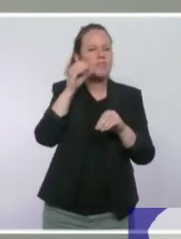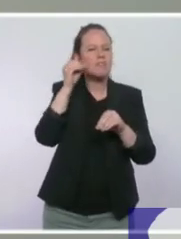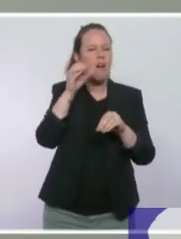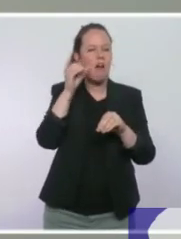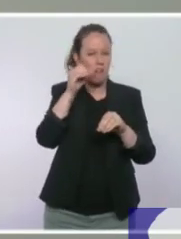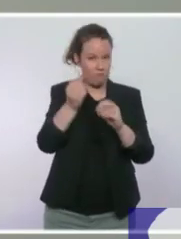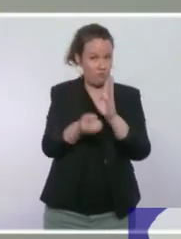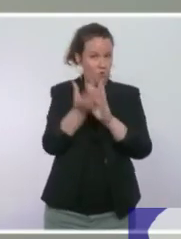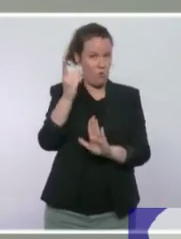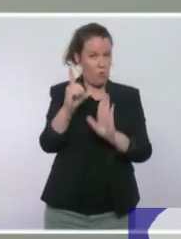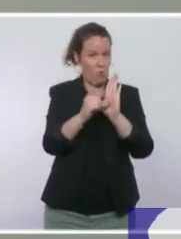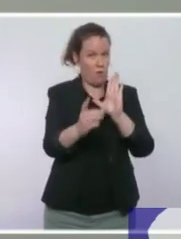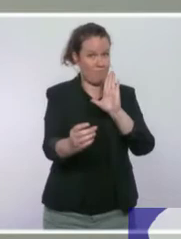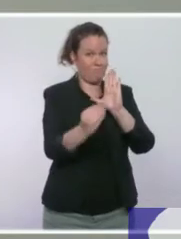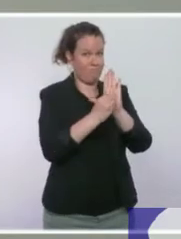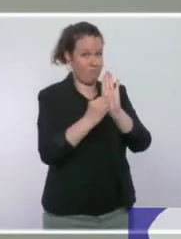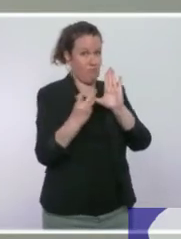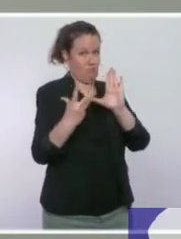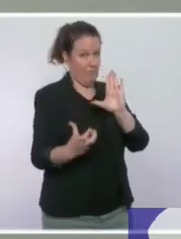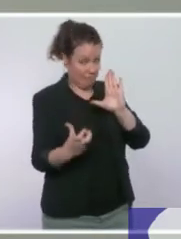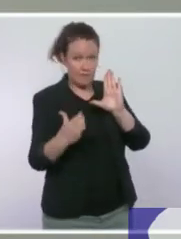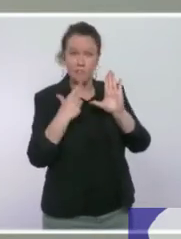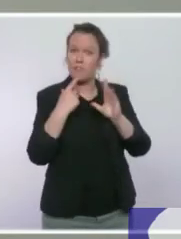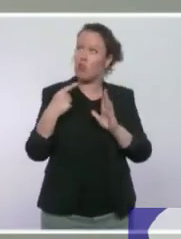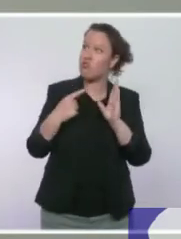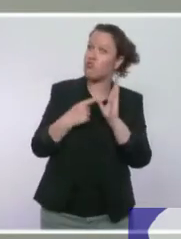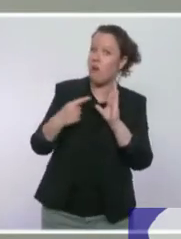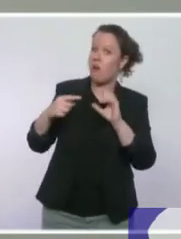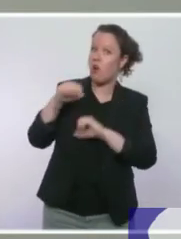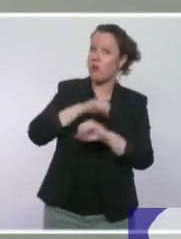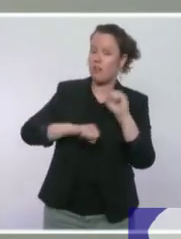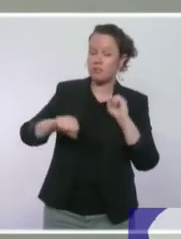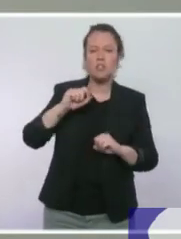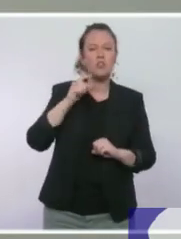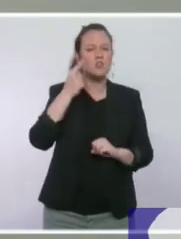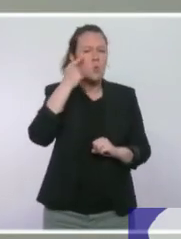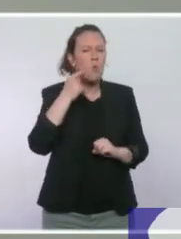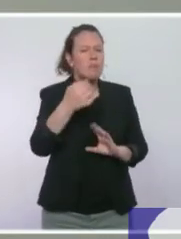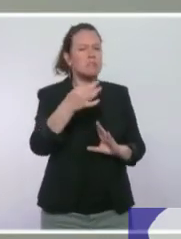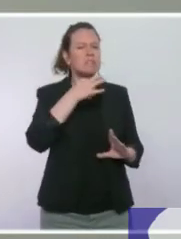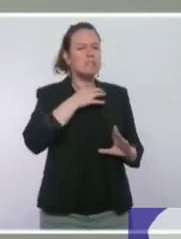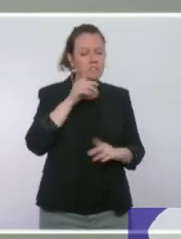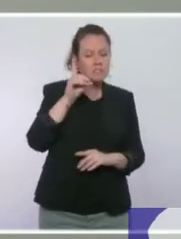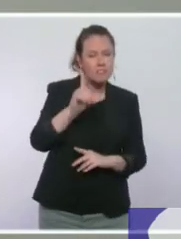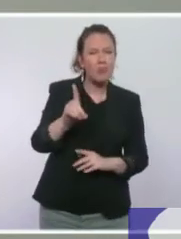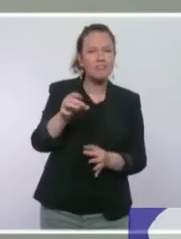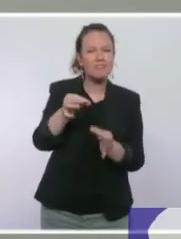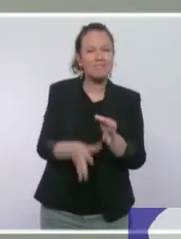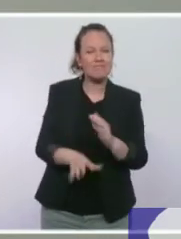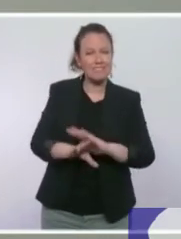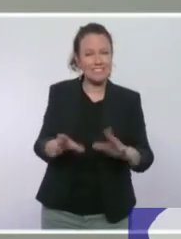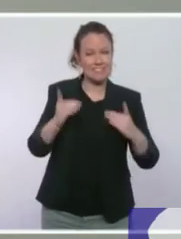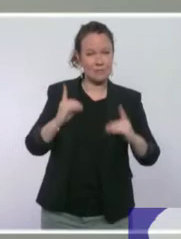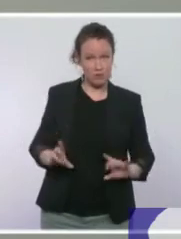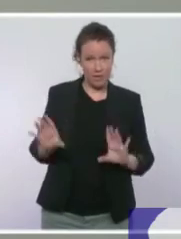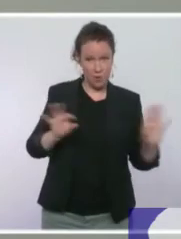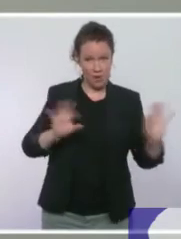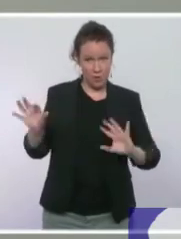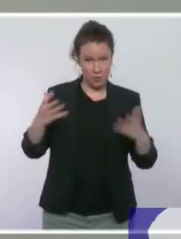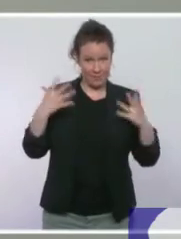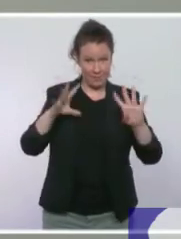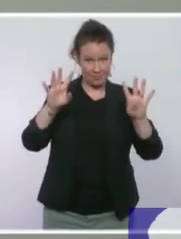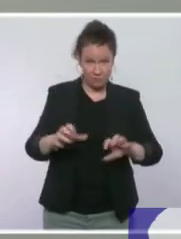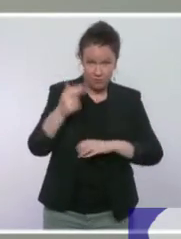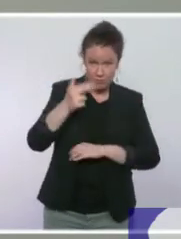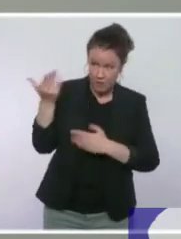après les législatives, comme vous l'aviez laissé entendre, sauf erreur, ou est-ce qu'il pourrait ne l'être qu'au début juillet, pour différentes